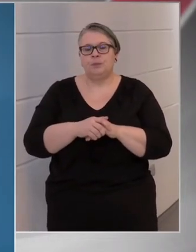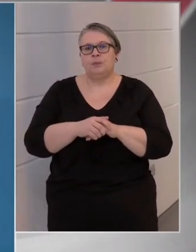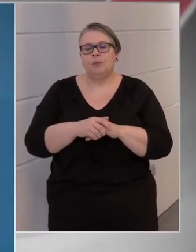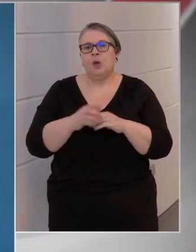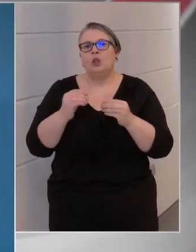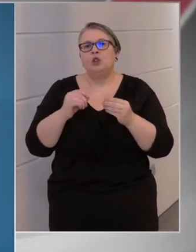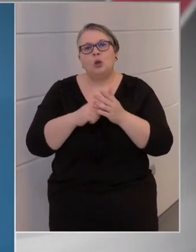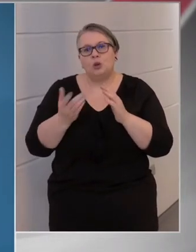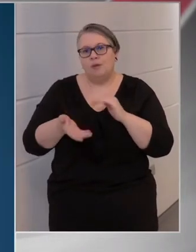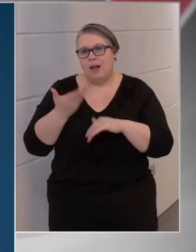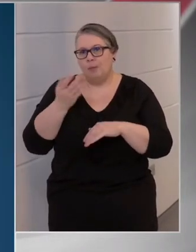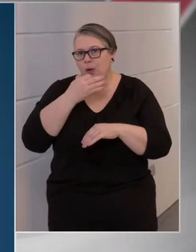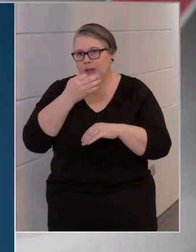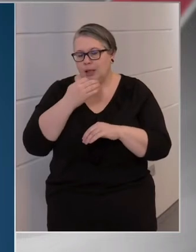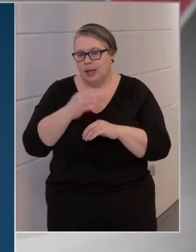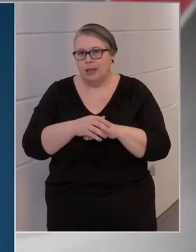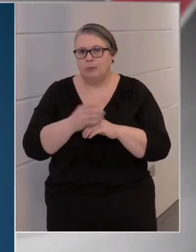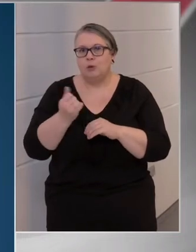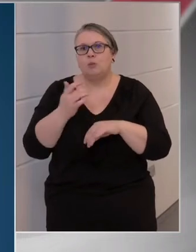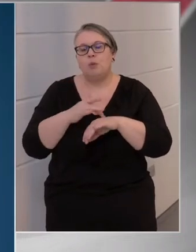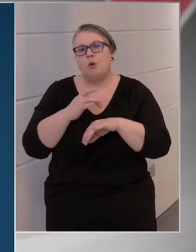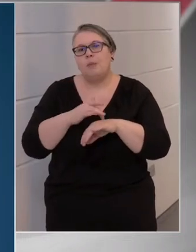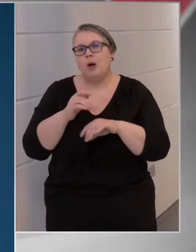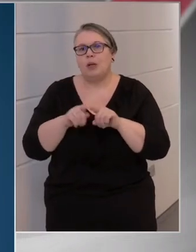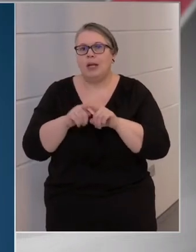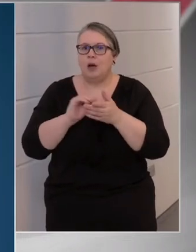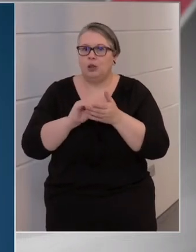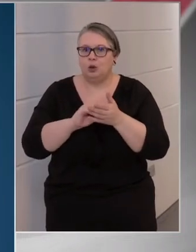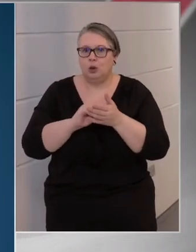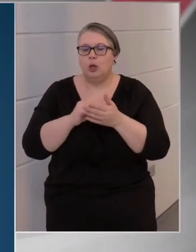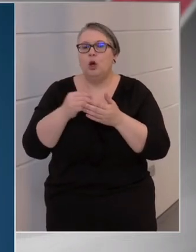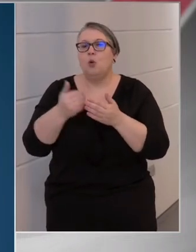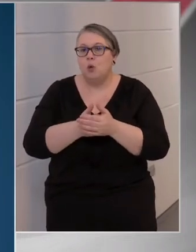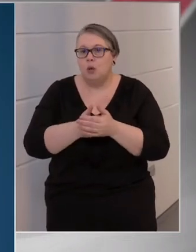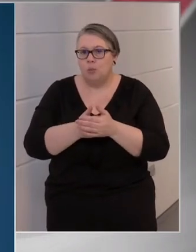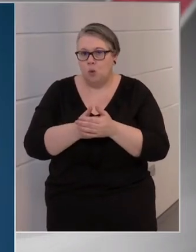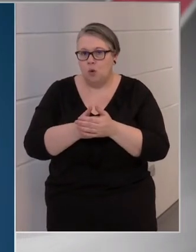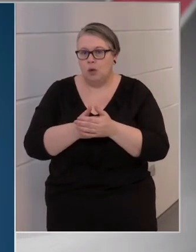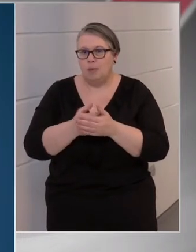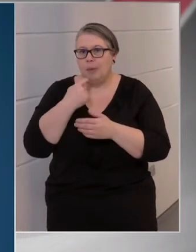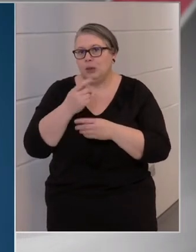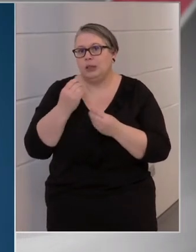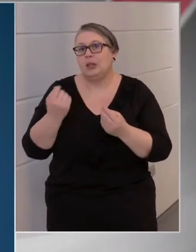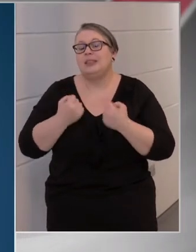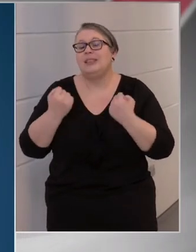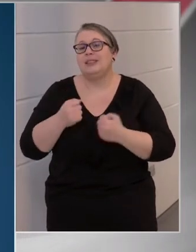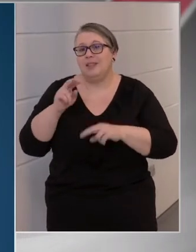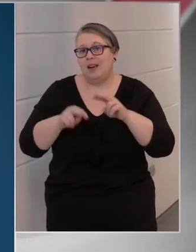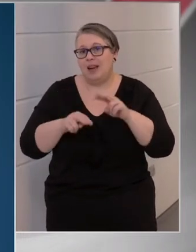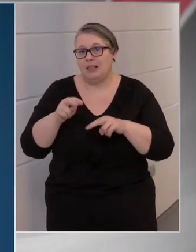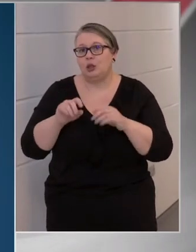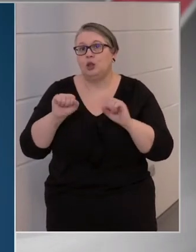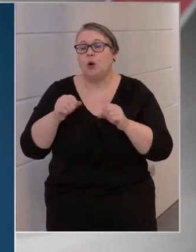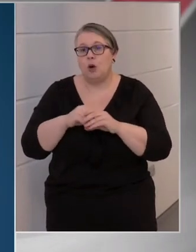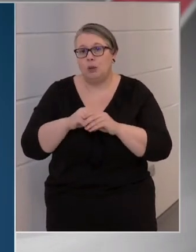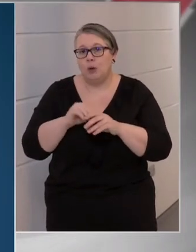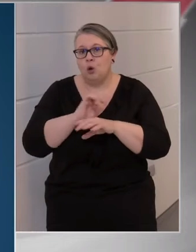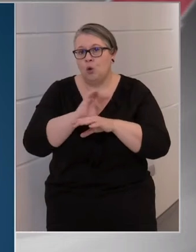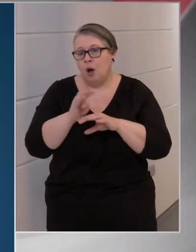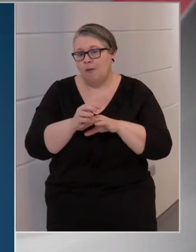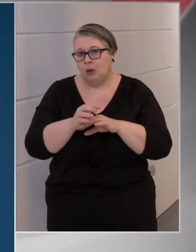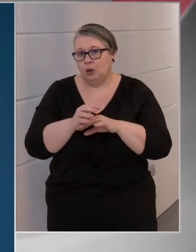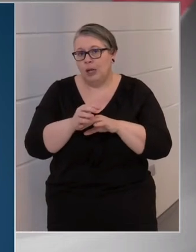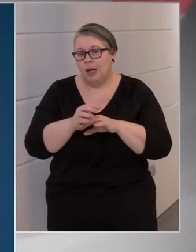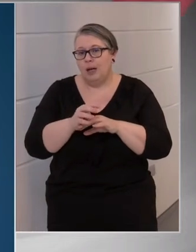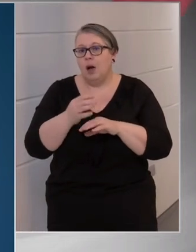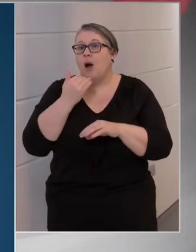Sokszor fölmerül ez a kérdés, és most próbálunk is ilyen adatot is létrehozni, de miután az intenzív ellátást a gyakorlatban koronavírusnál